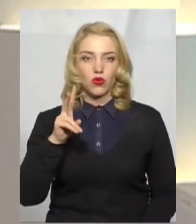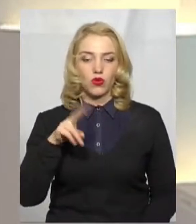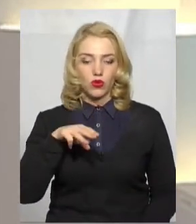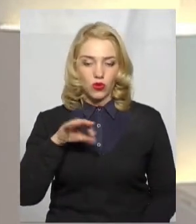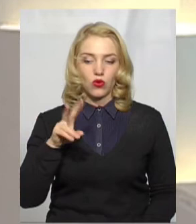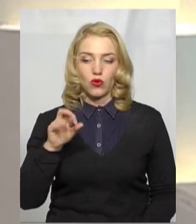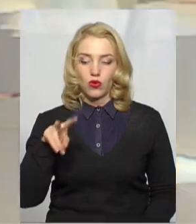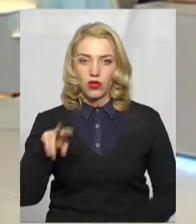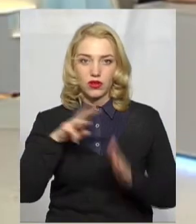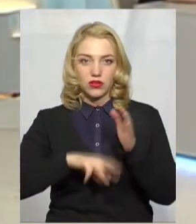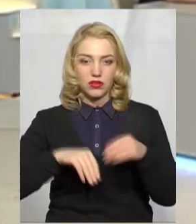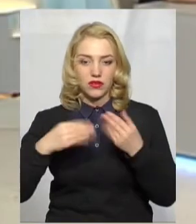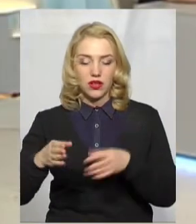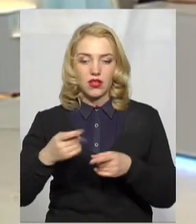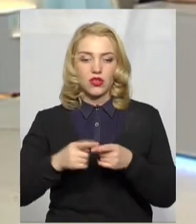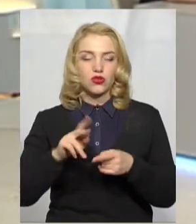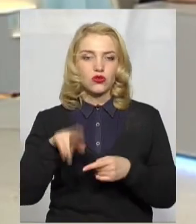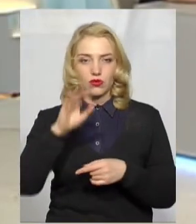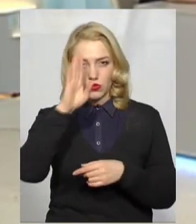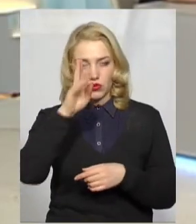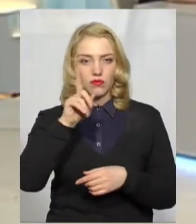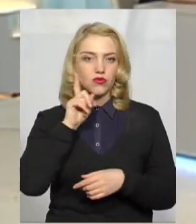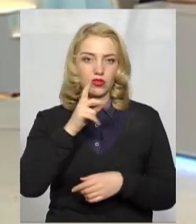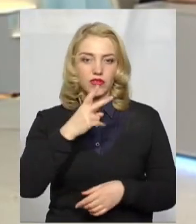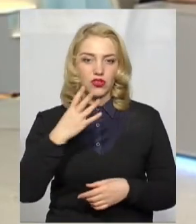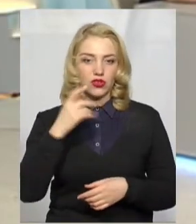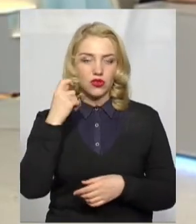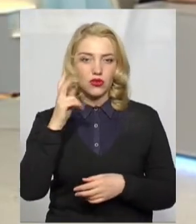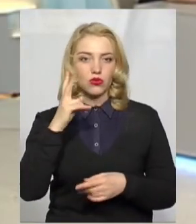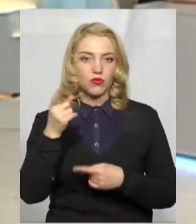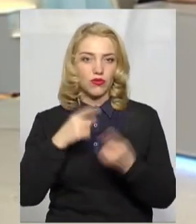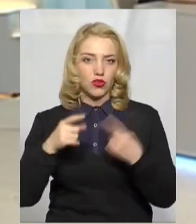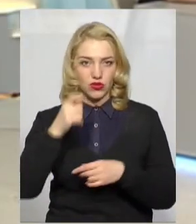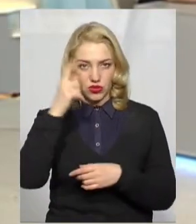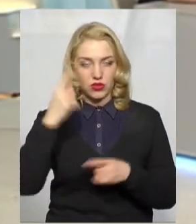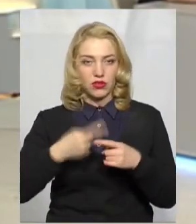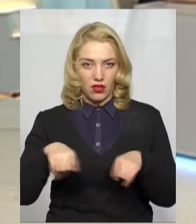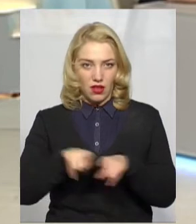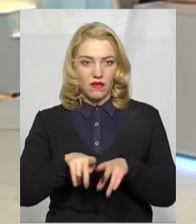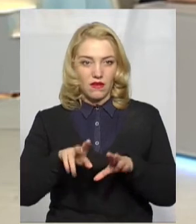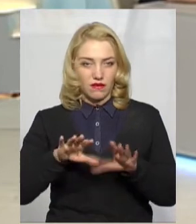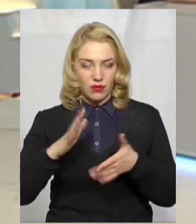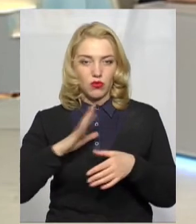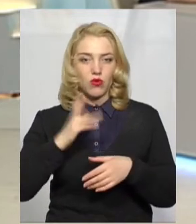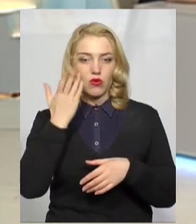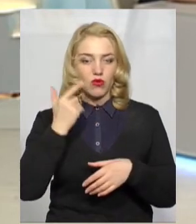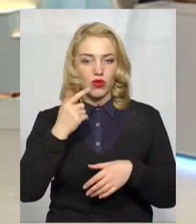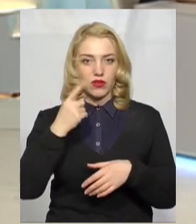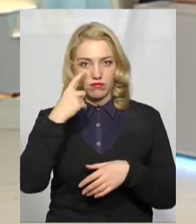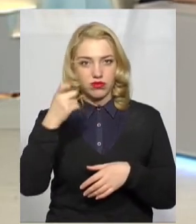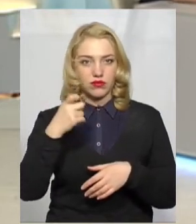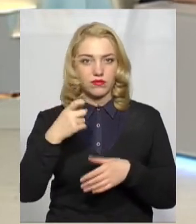недотримань права самоізоляції молодого чоловіка 24-річного. Це і був той випадок, коли сусіди сигналізували?